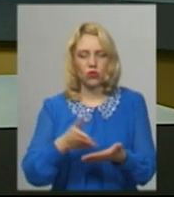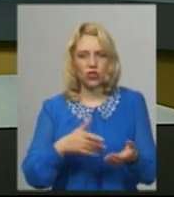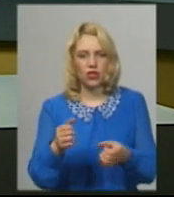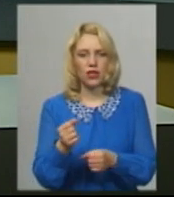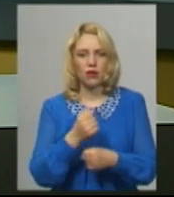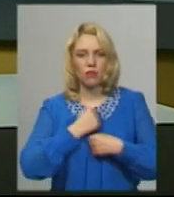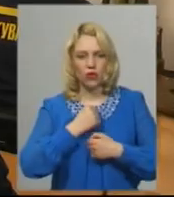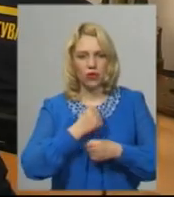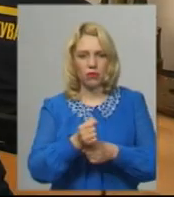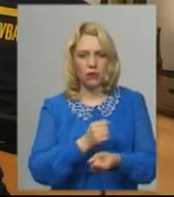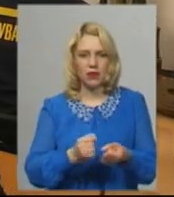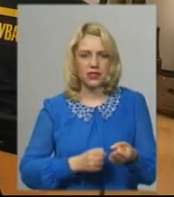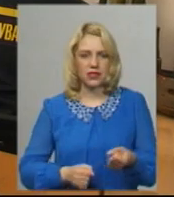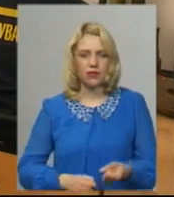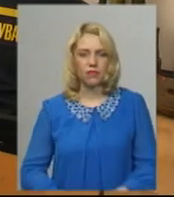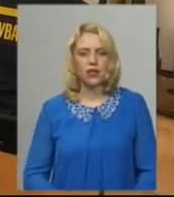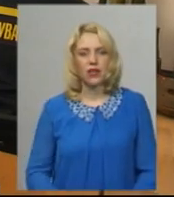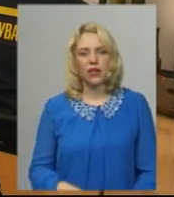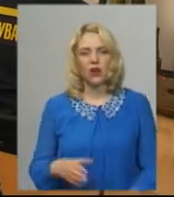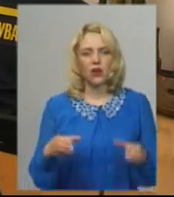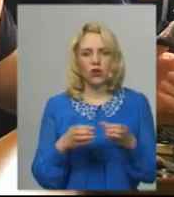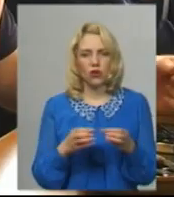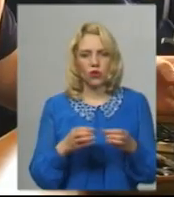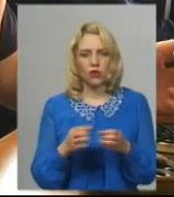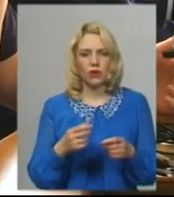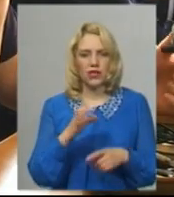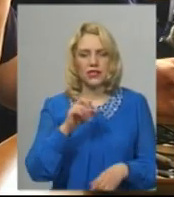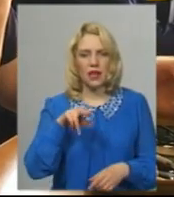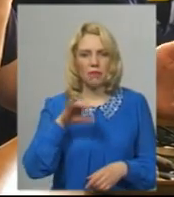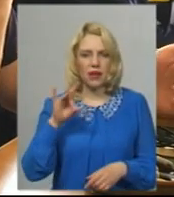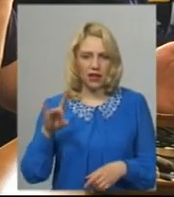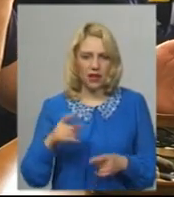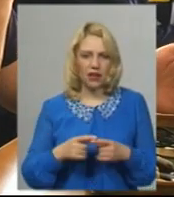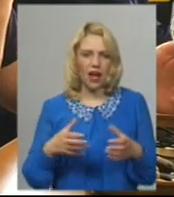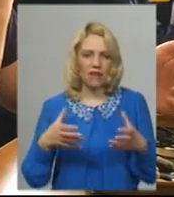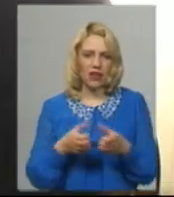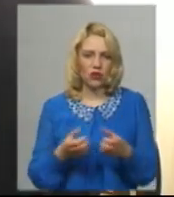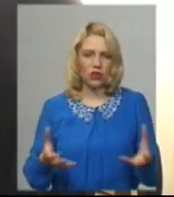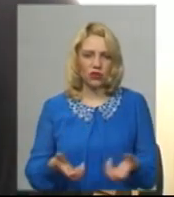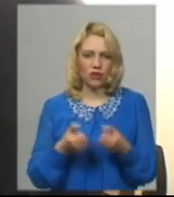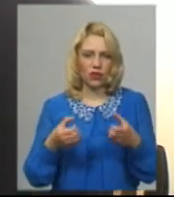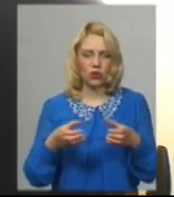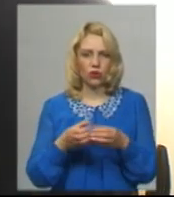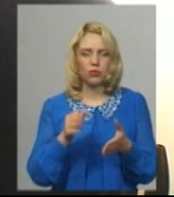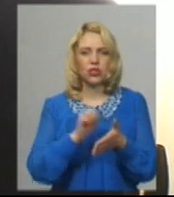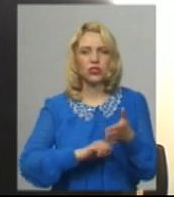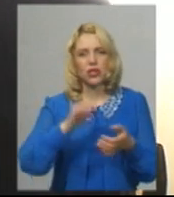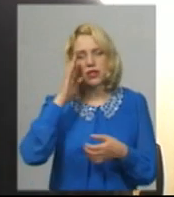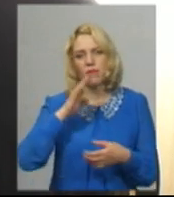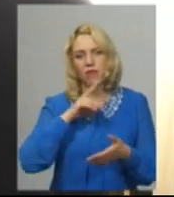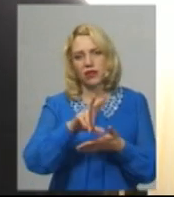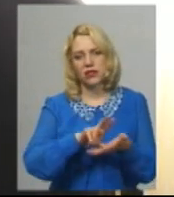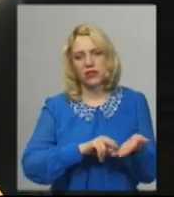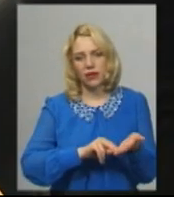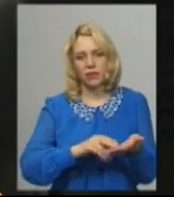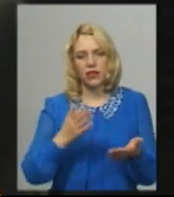Жила. Групу піротехнічних робіт сапер аварійно-рятувального загону Владислав Кваша обрав через батька, котрий 20 років пропрацював